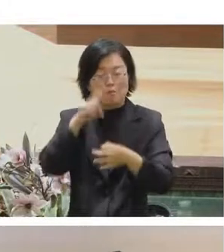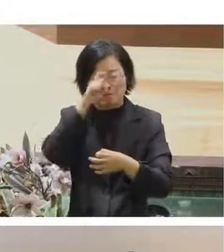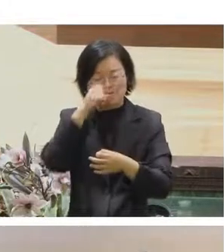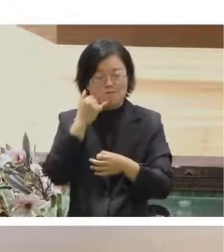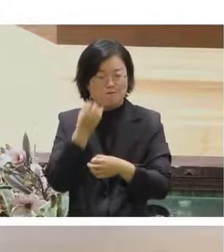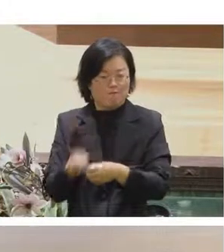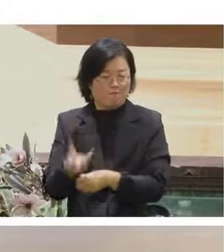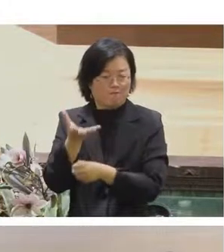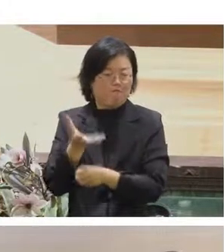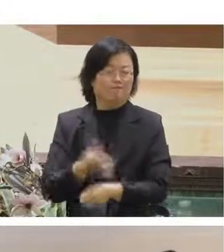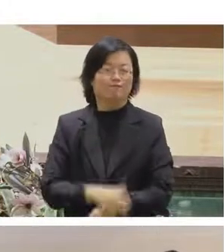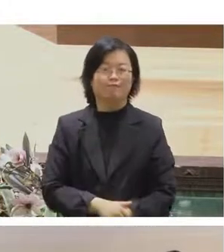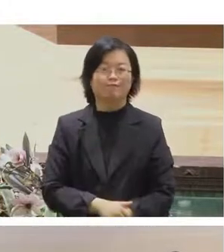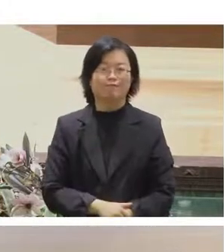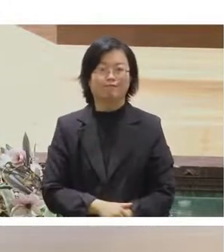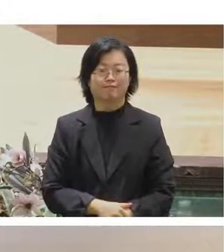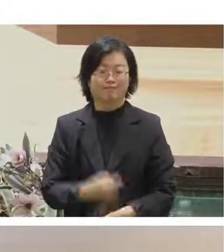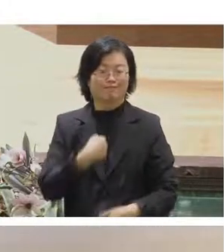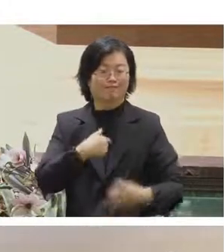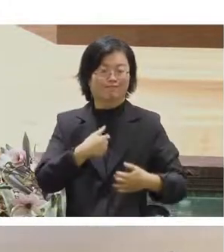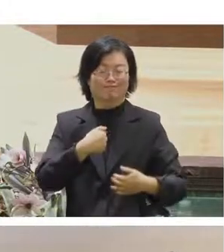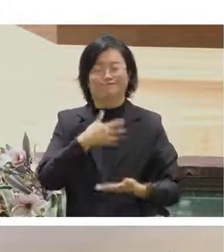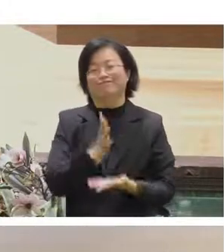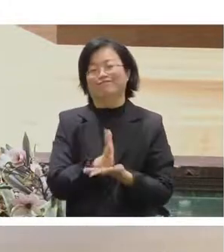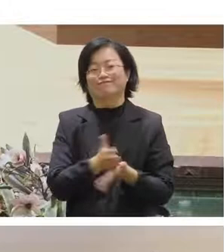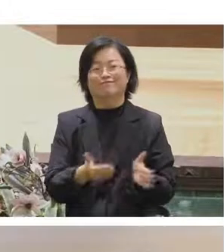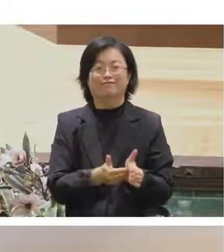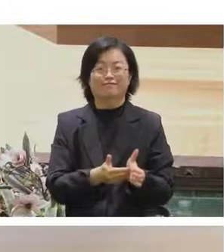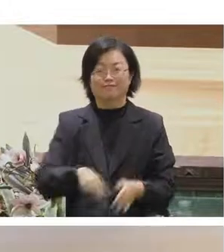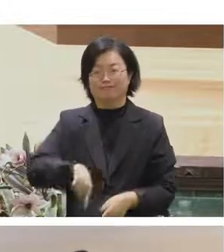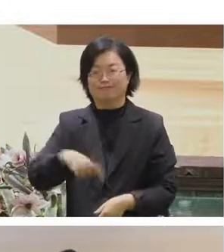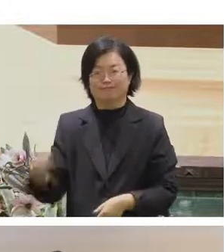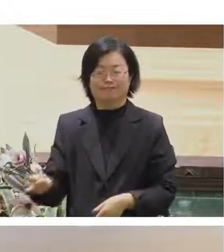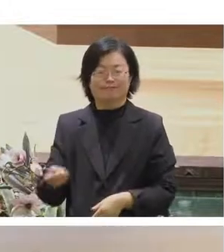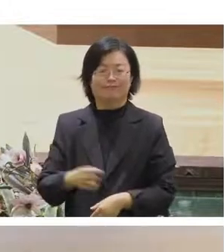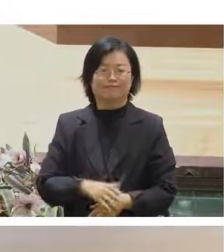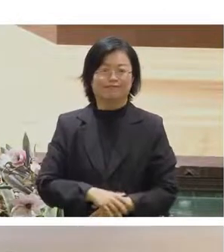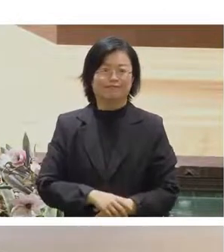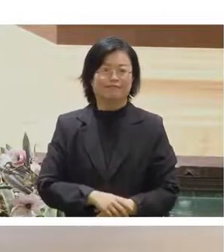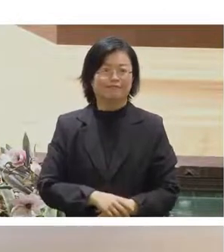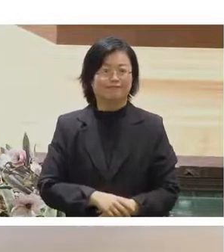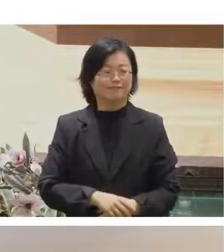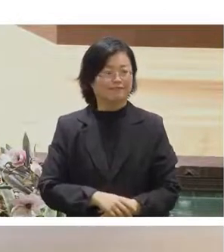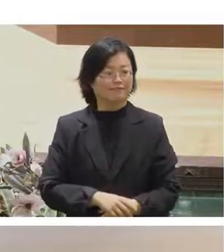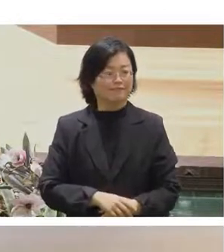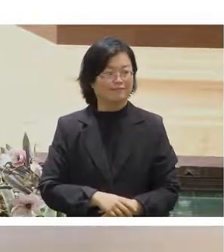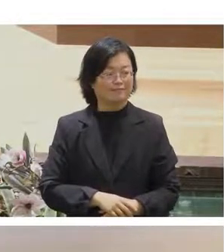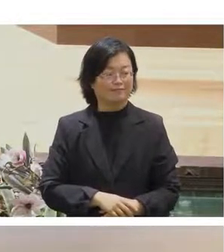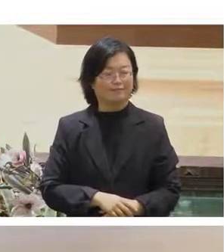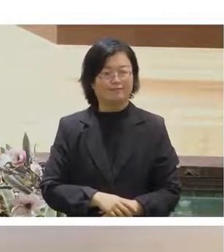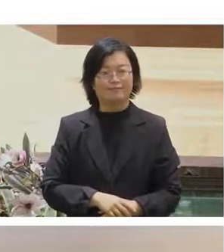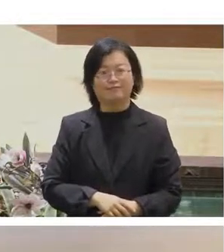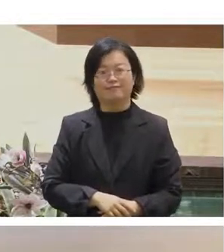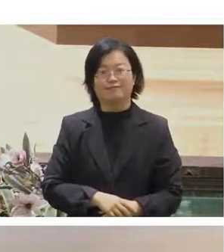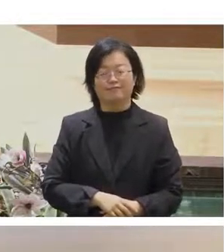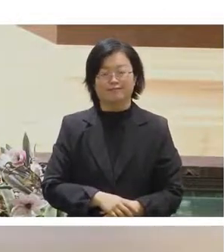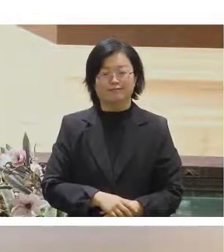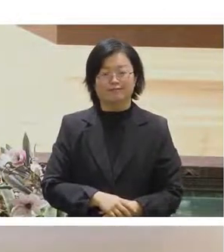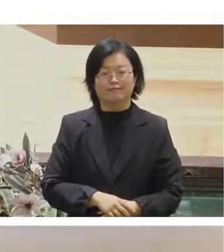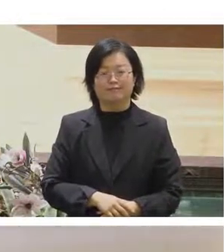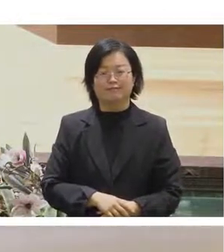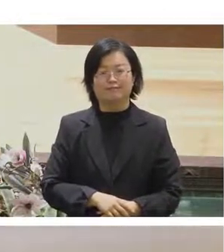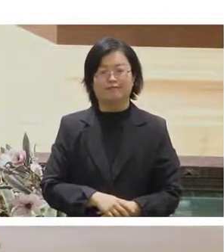發展所以我的部分就到這邊那接下來就交給沐約謝謝 謝謝一姐所以